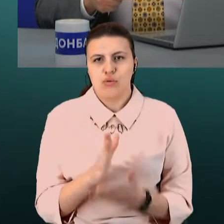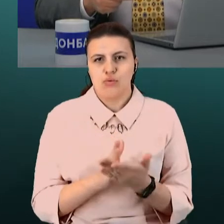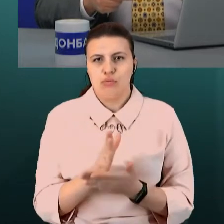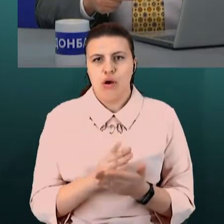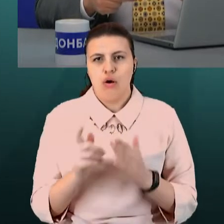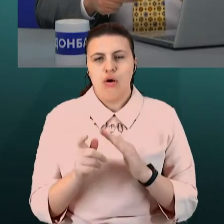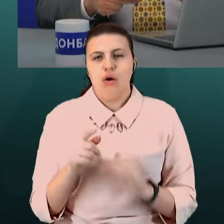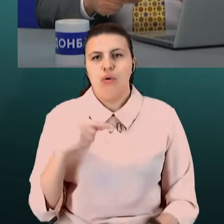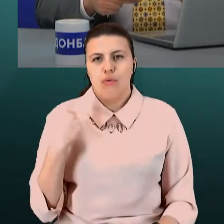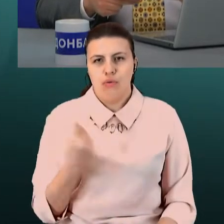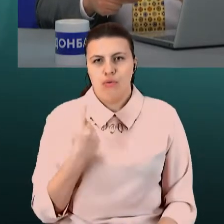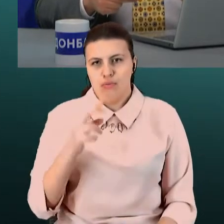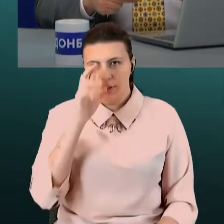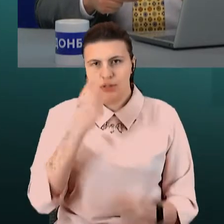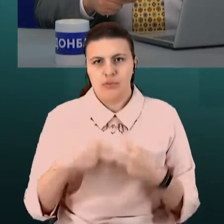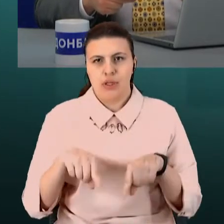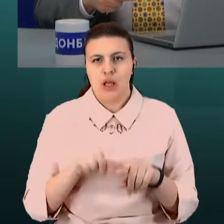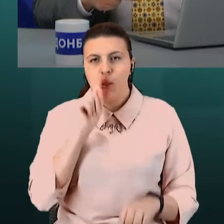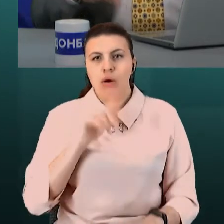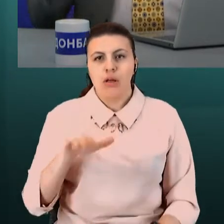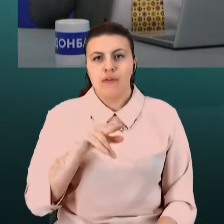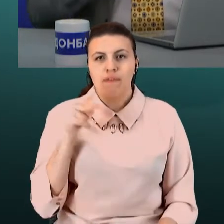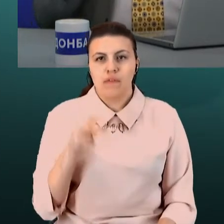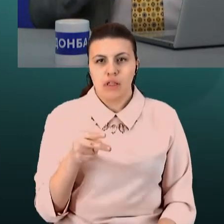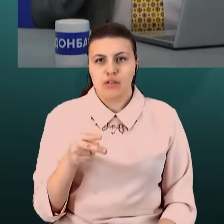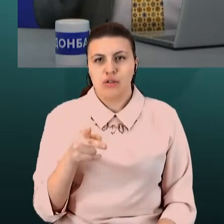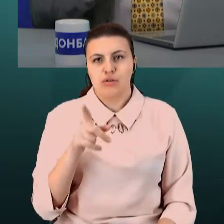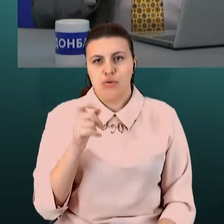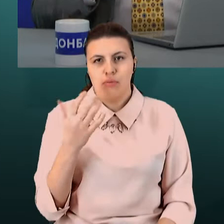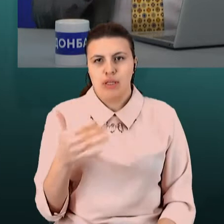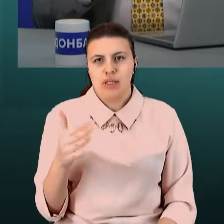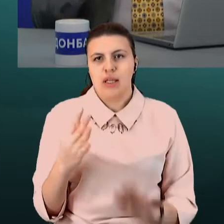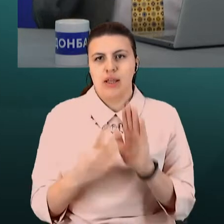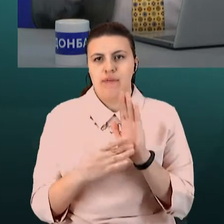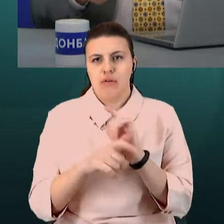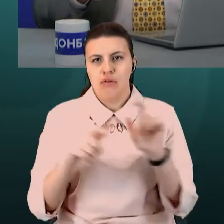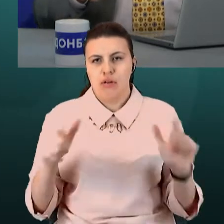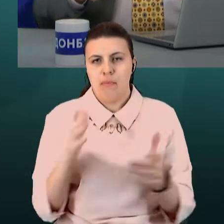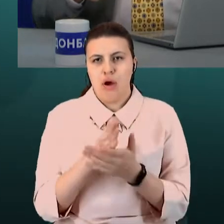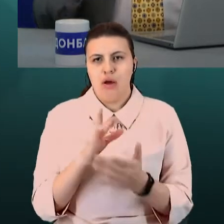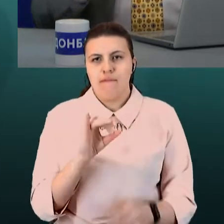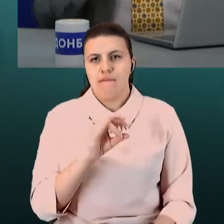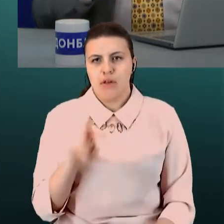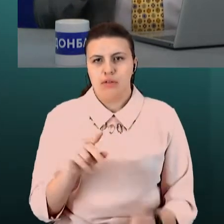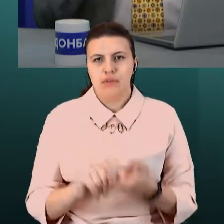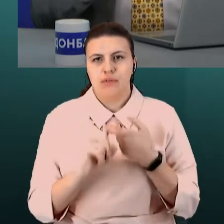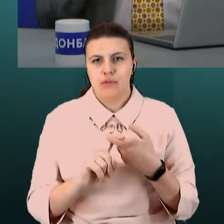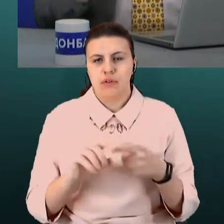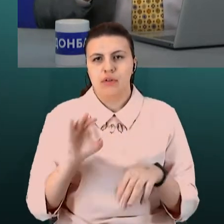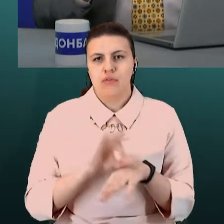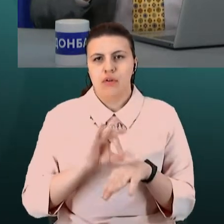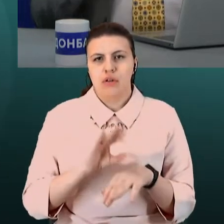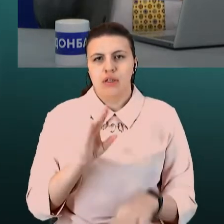На Луганщині 2159 людей мають віл-інфекцію. З них хворих на снід – 564